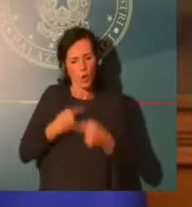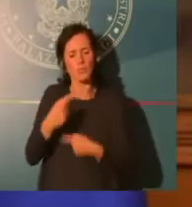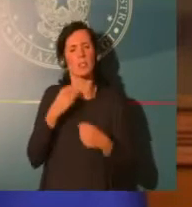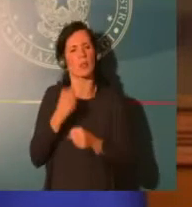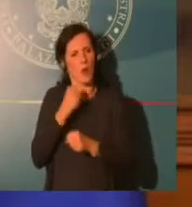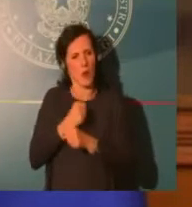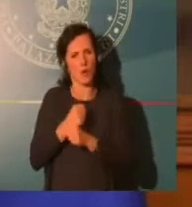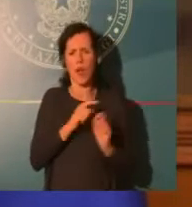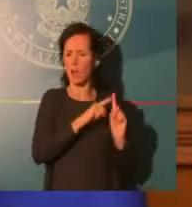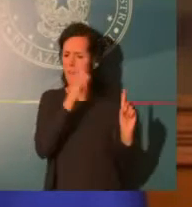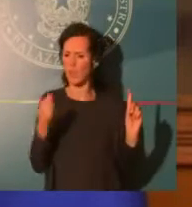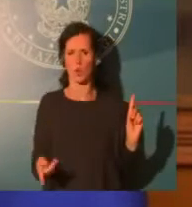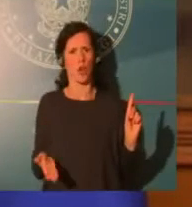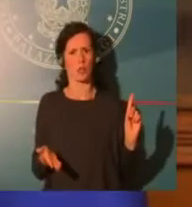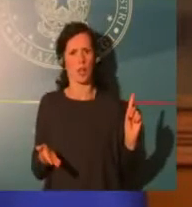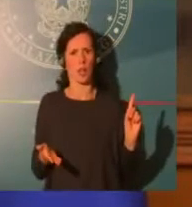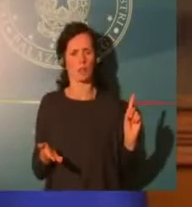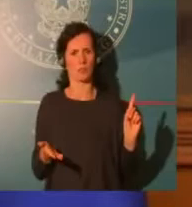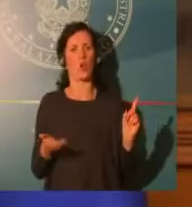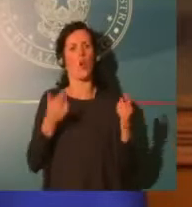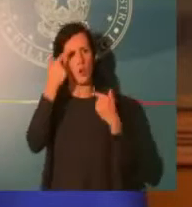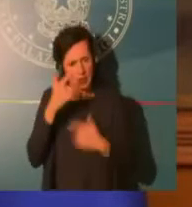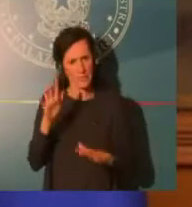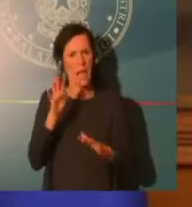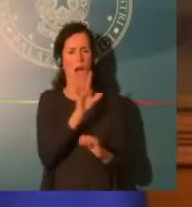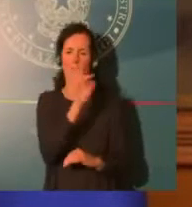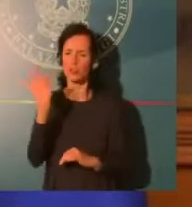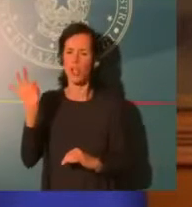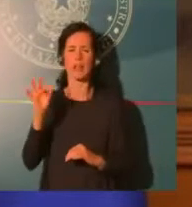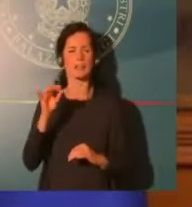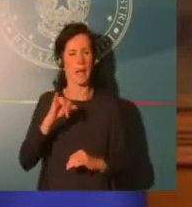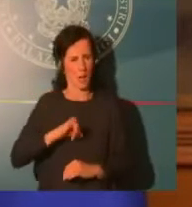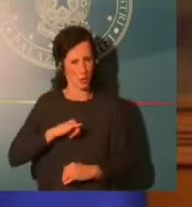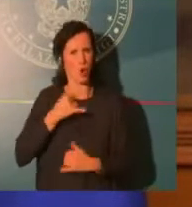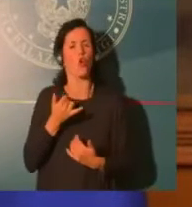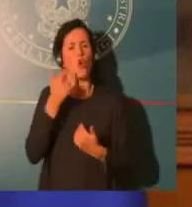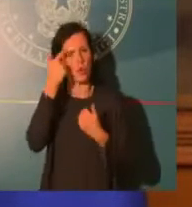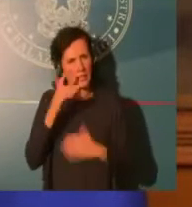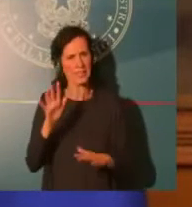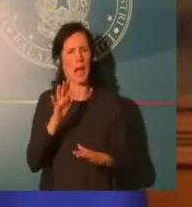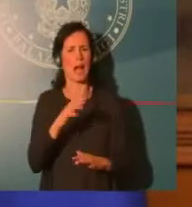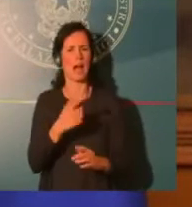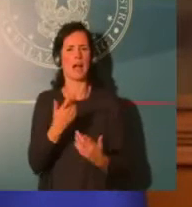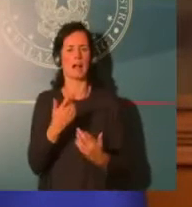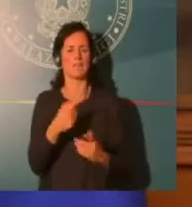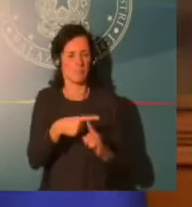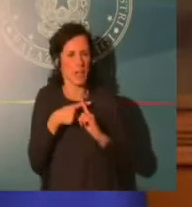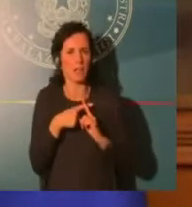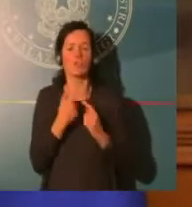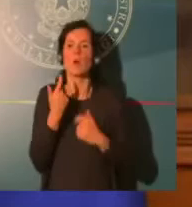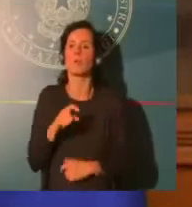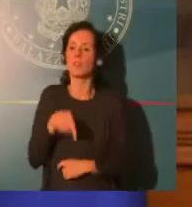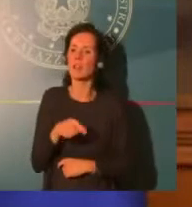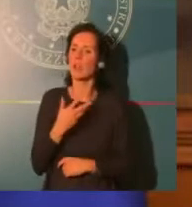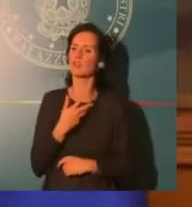misura restrittiva in questo momento che ci consenta di riprendere sotto controllo la curva di contagio che non abbia un